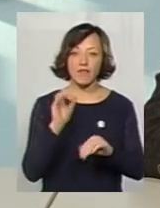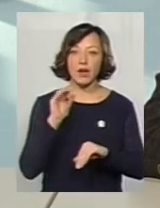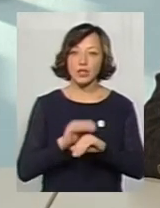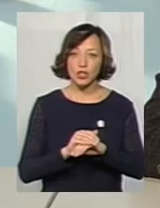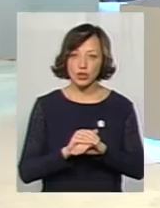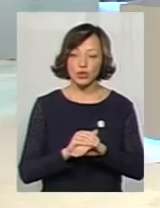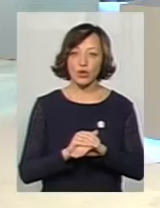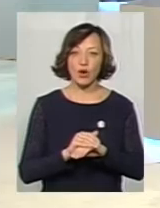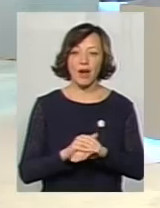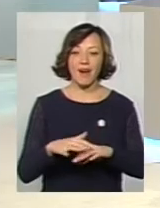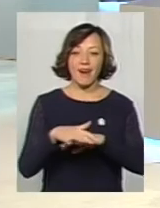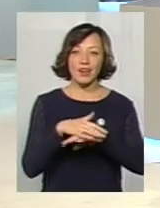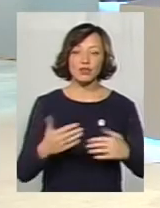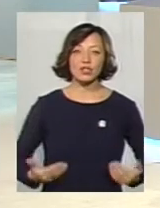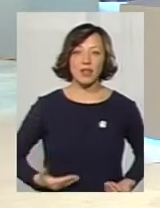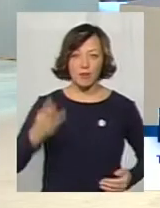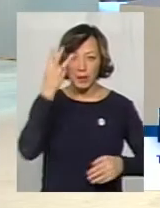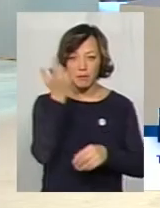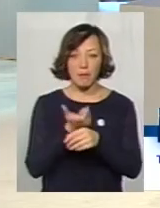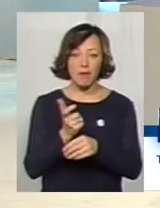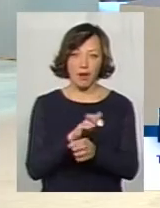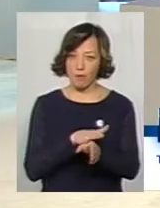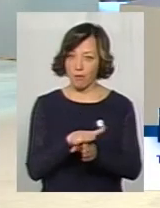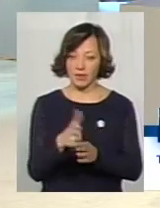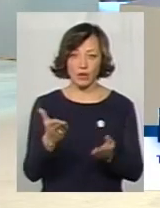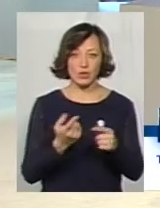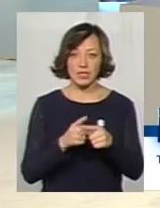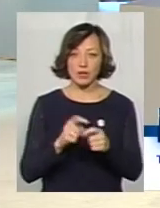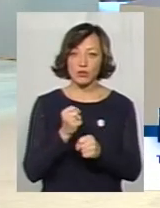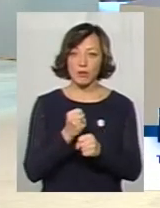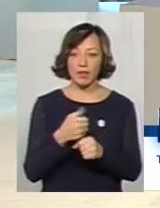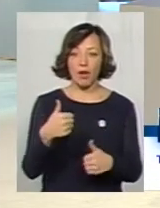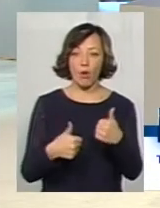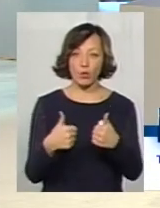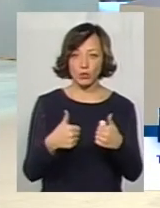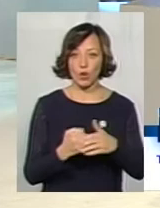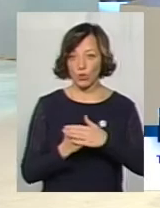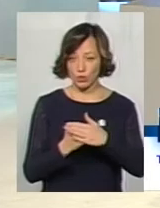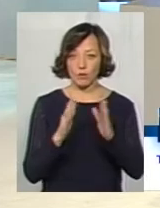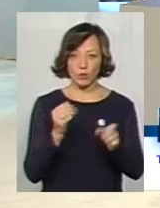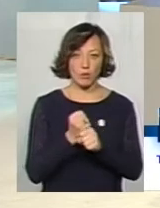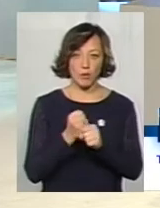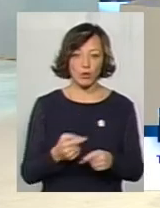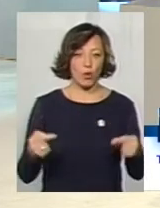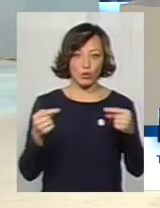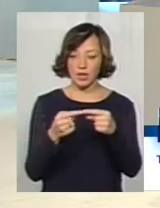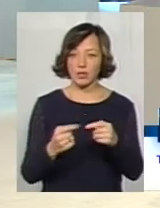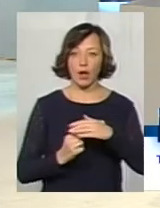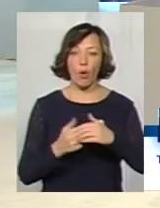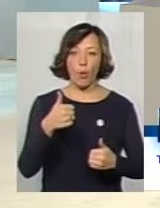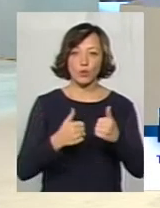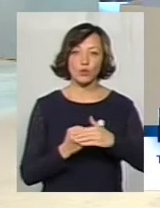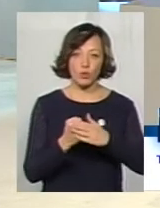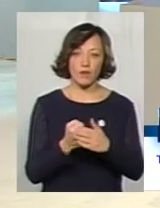ринок житла в Хмолинському переповнений. І якщо це зробити на конкурсній основі, а ми це будемо робити однозначно на конкурсній основі,